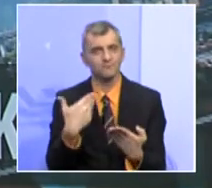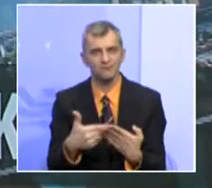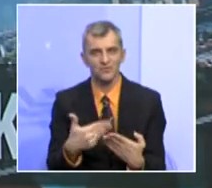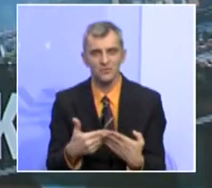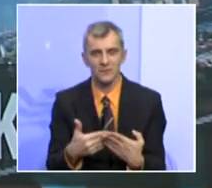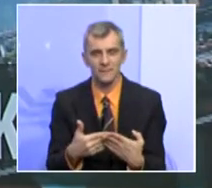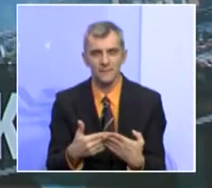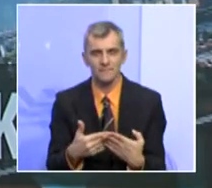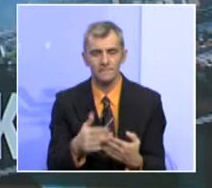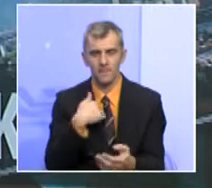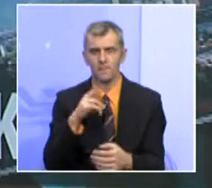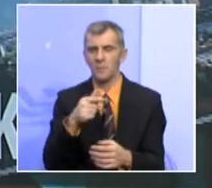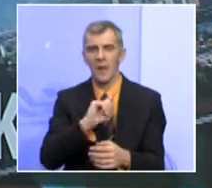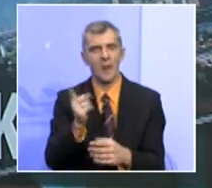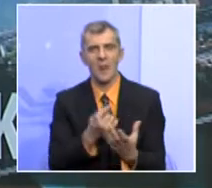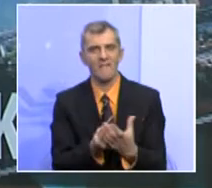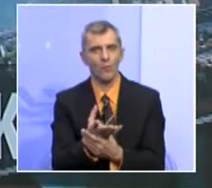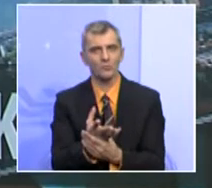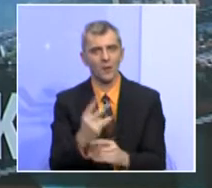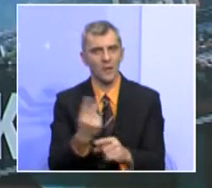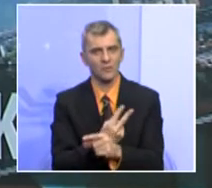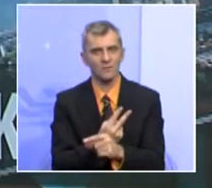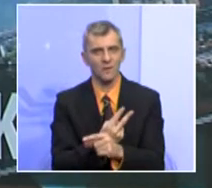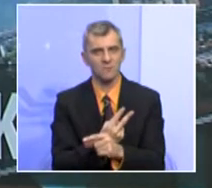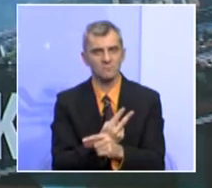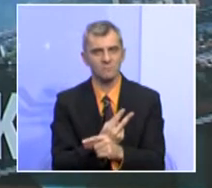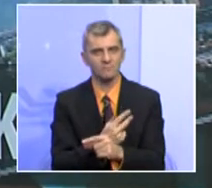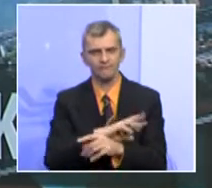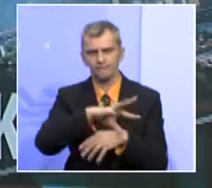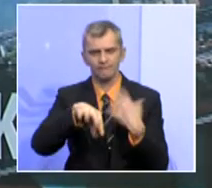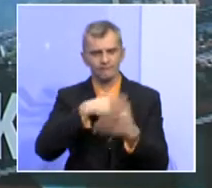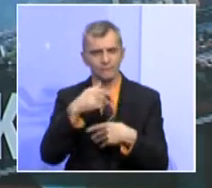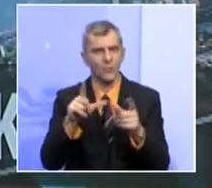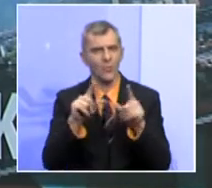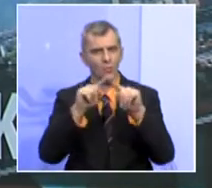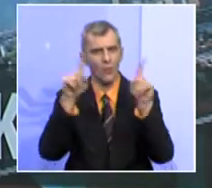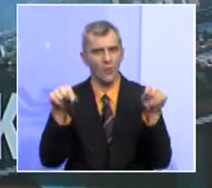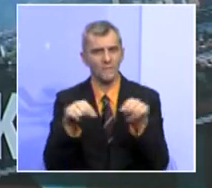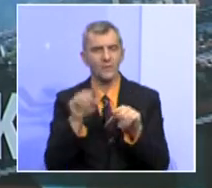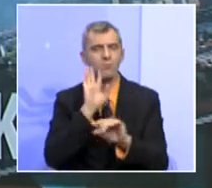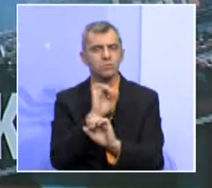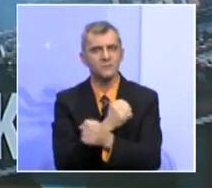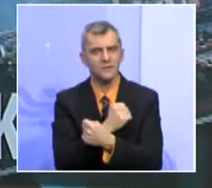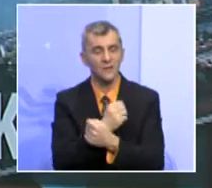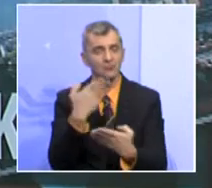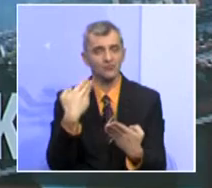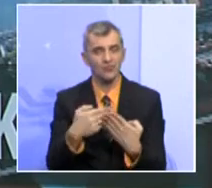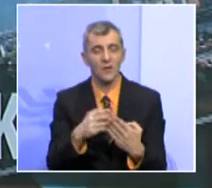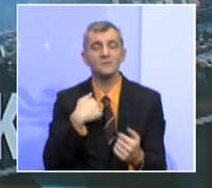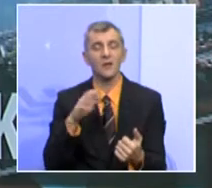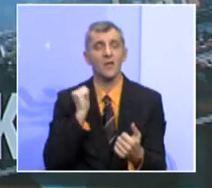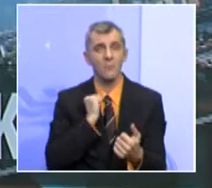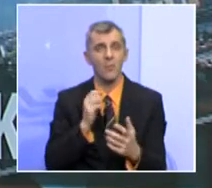da imamo nefunkcionalnu državu, da imamo asimetriju u okviru BiH. Činjenica je da imamo